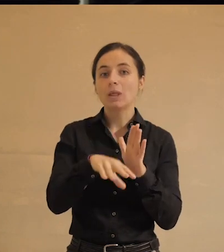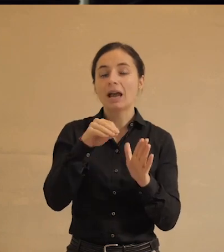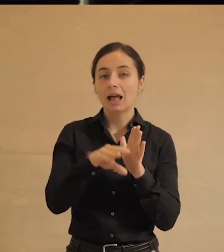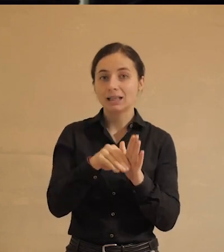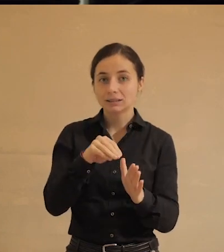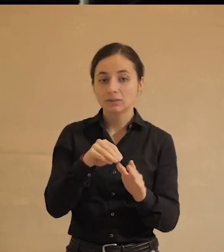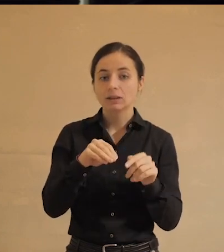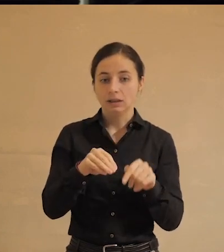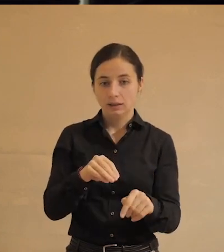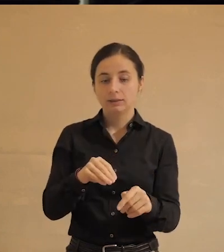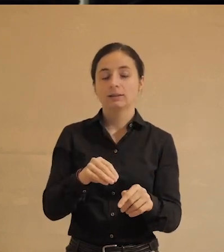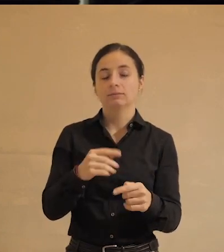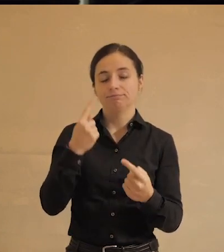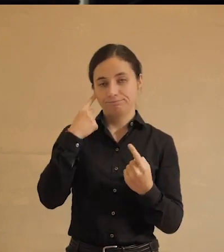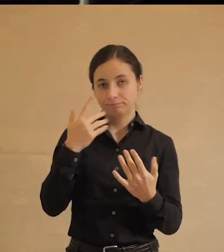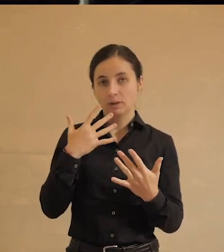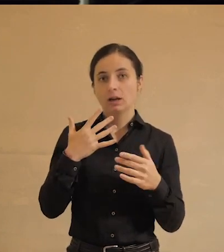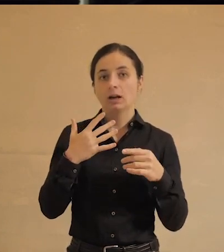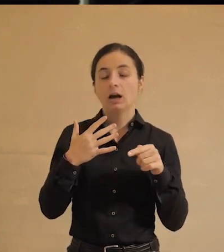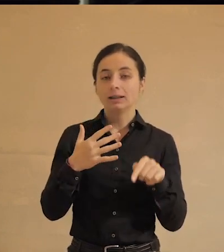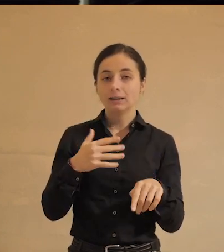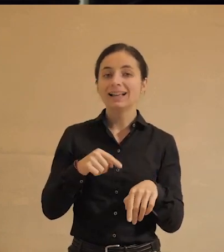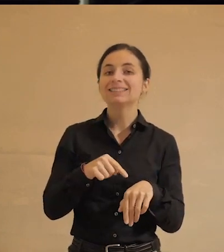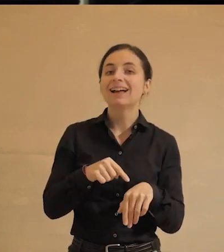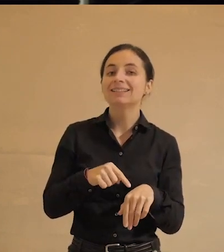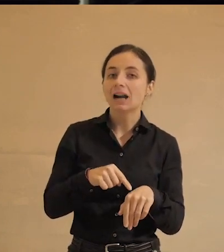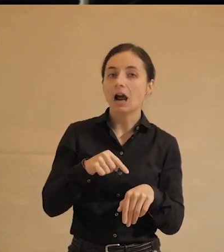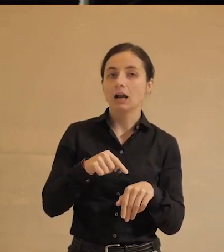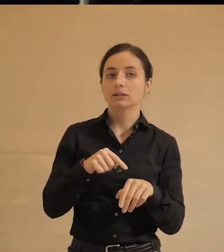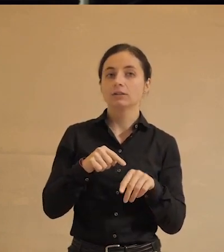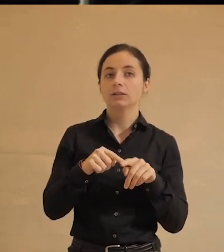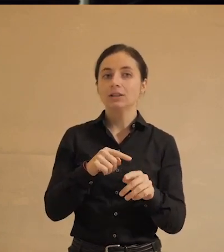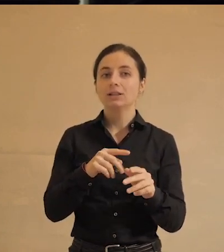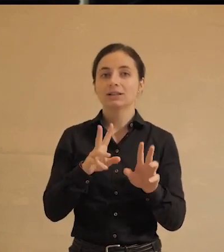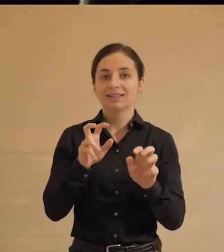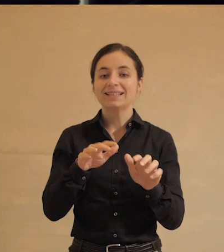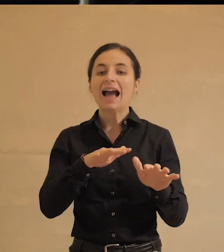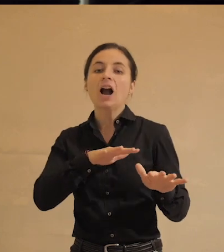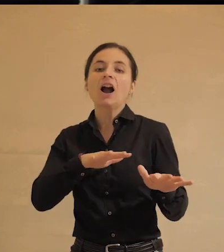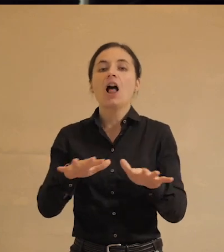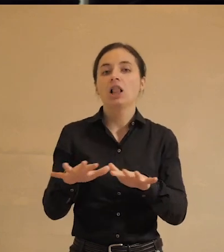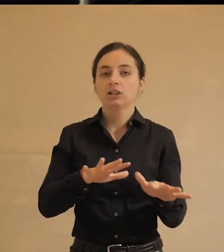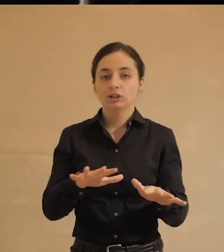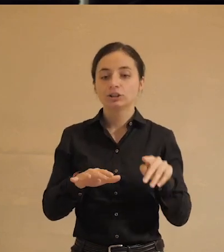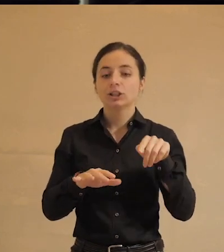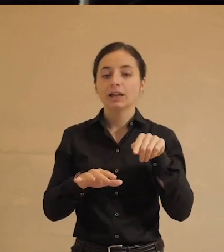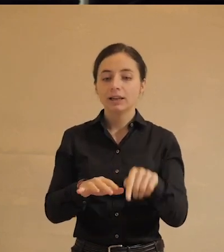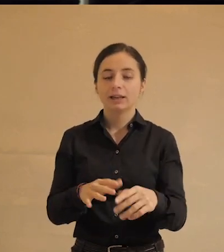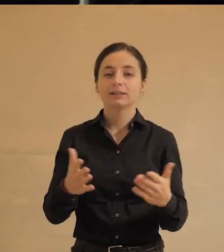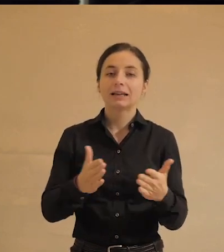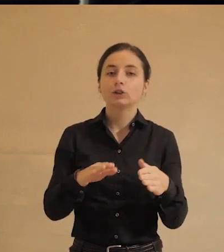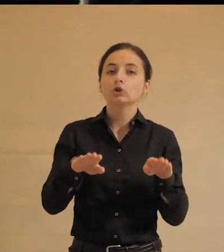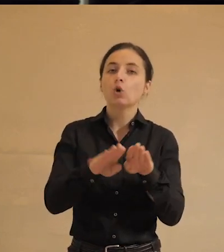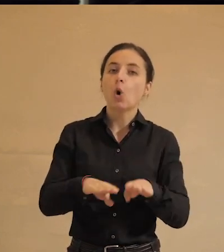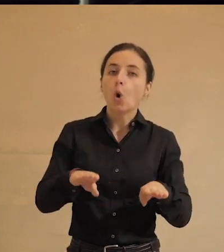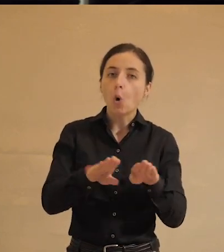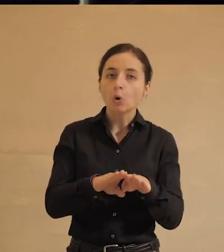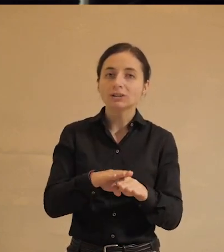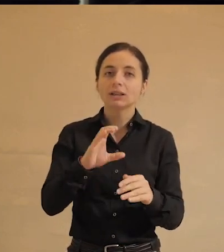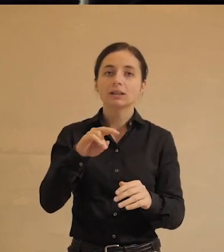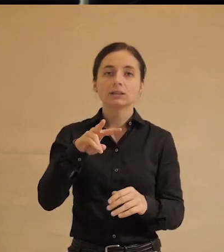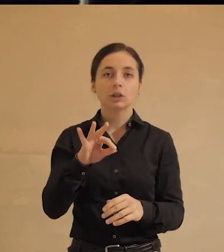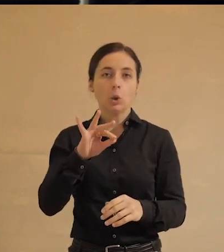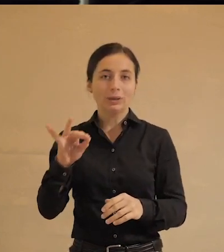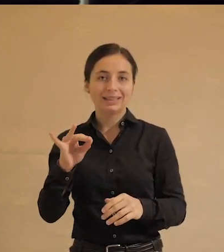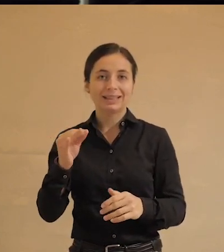такая довольно очевидная, она затрагивает и она, что называется, колышет вот эти же какие-то сходные слои